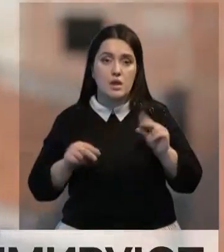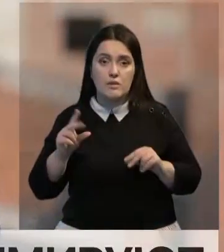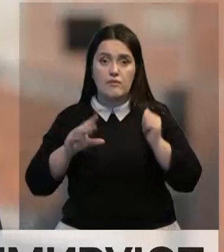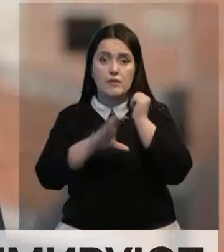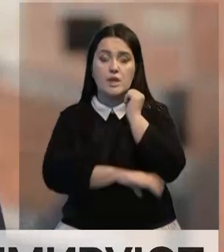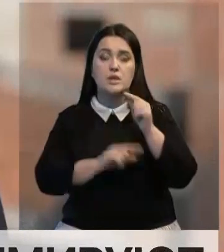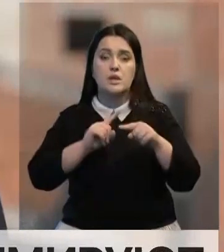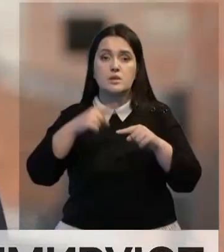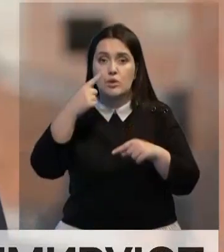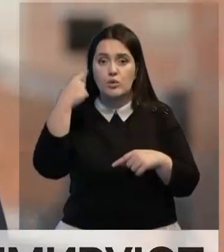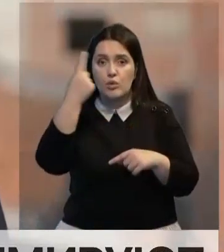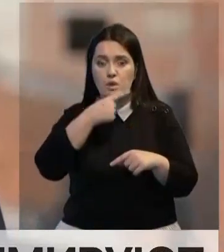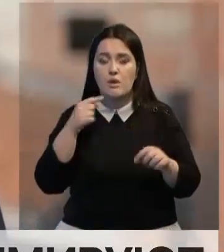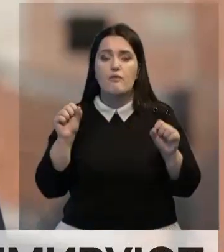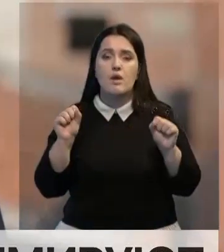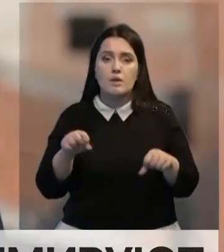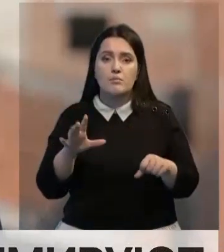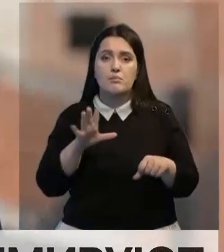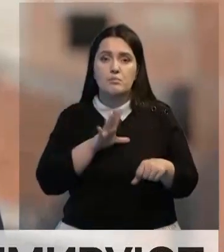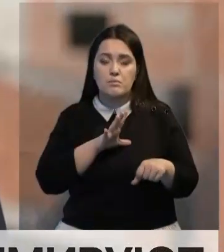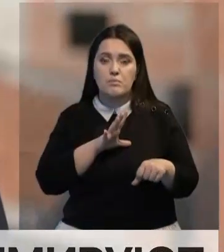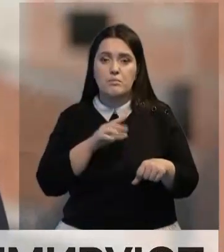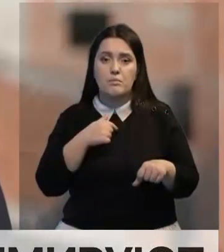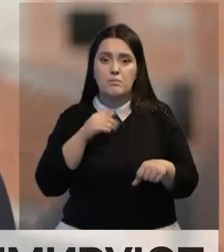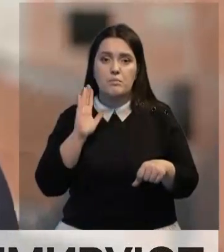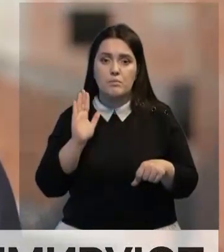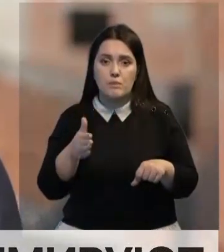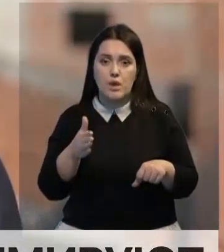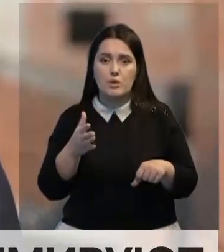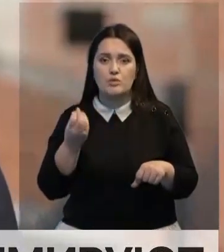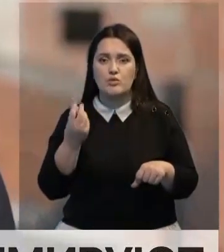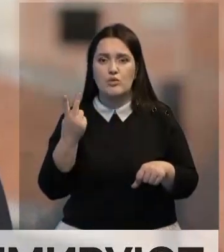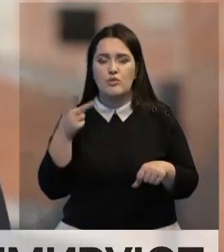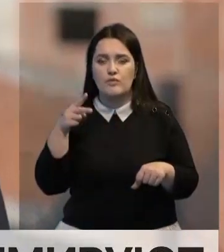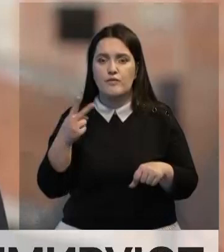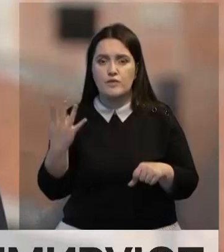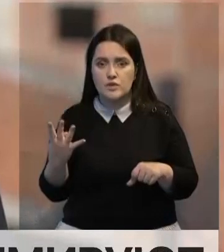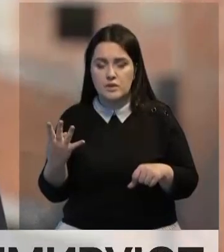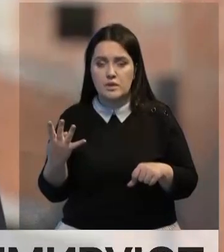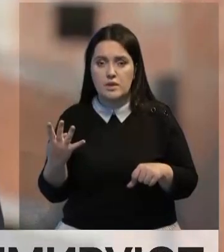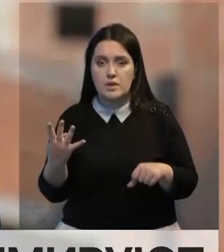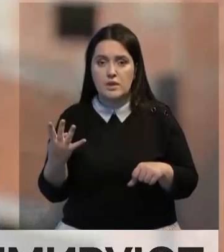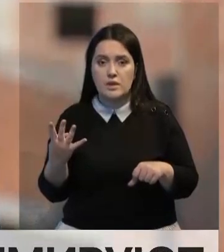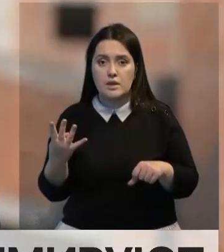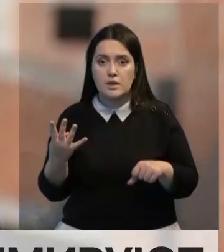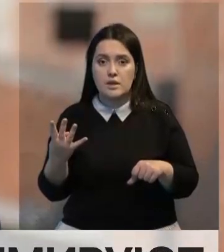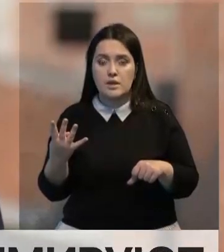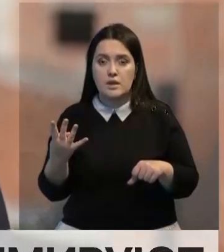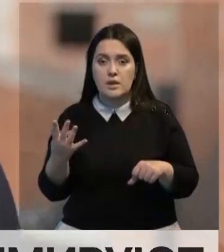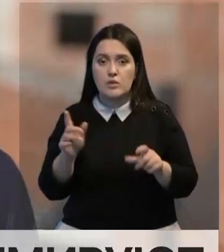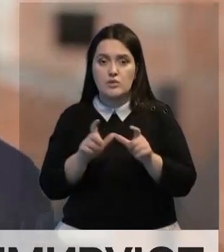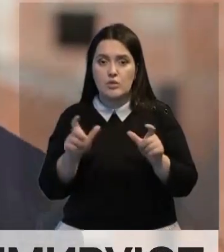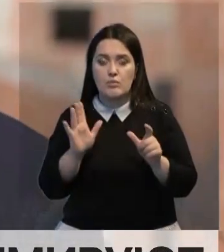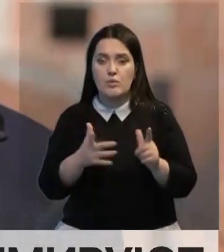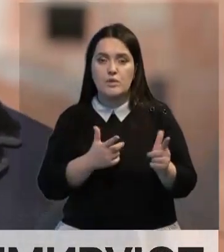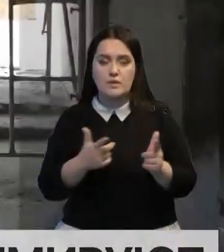следующего года, возможно, мы захватим небольшую часть 2024 года. Это замечательно, школа будет